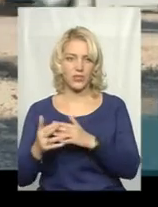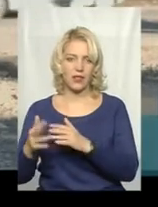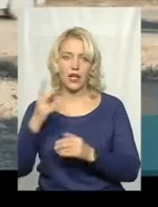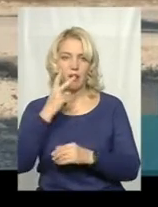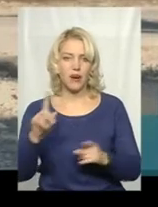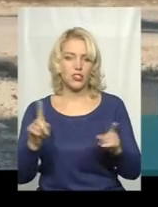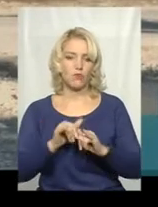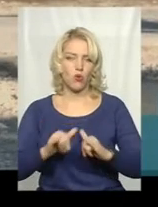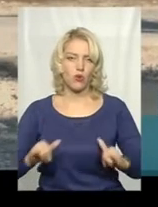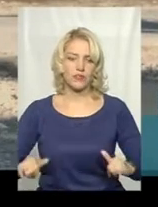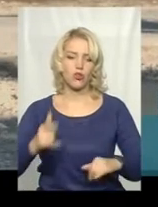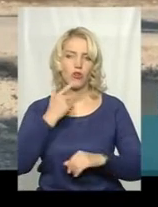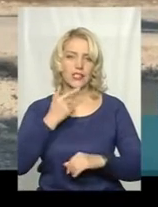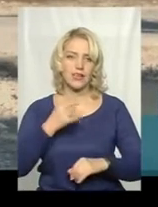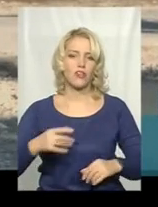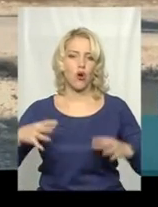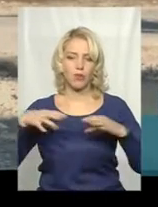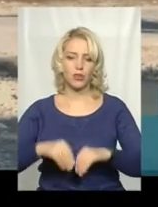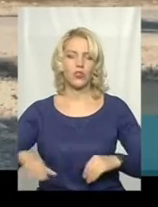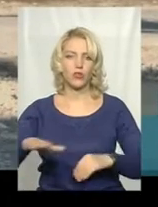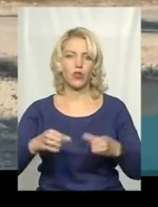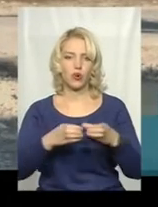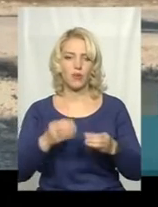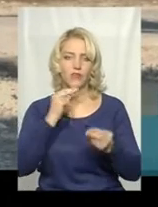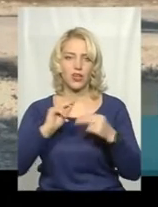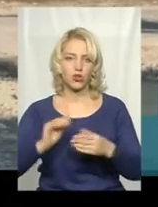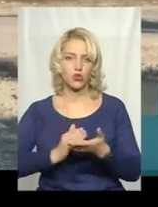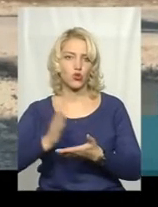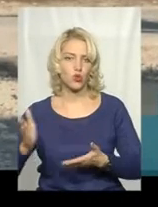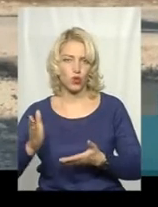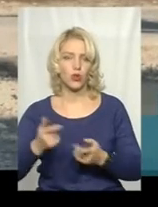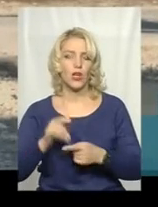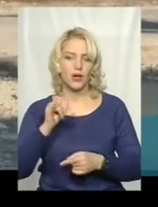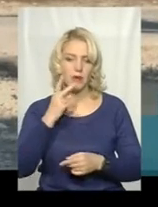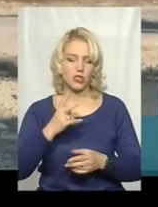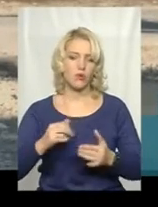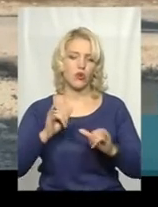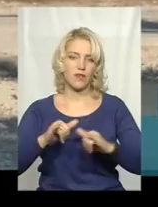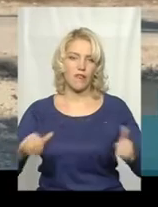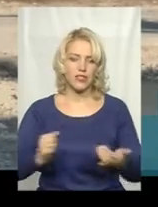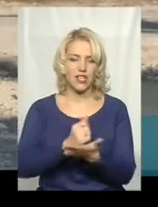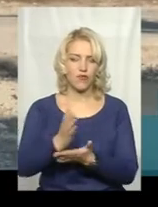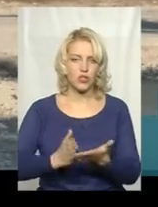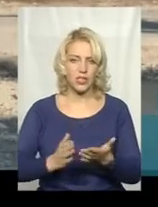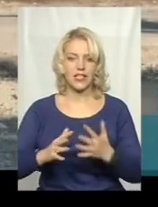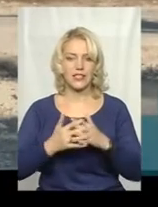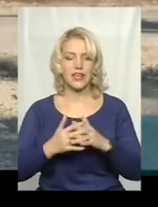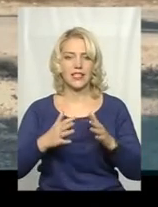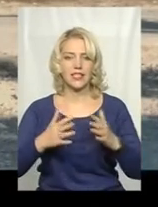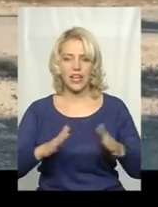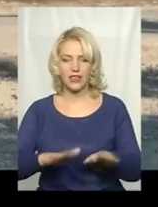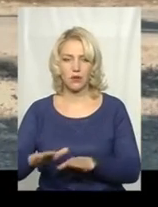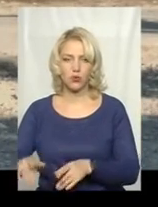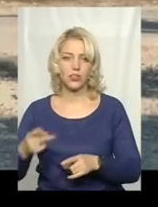розвиток Красилівської об'єдної територіальної громади в кращу сторону, розвивається інфраструктура населених пунктів, в зв'язку з тим і було